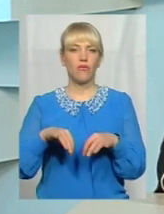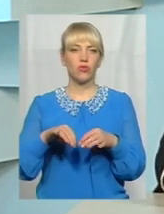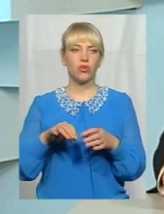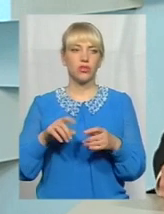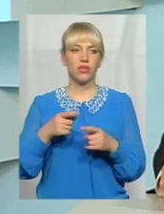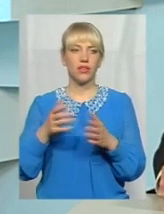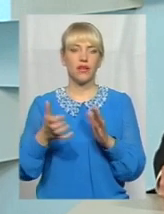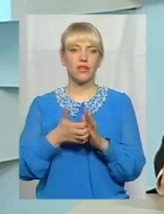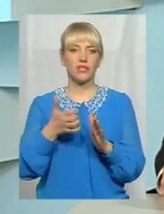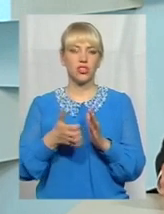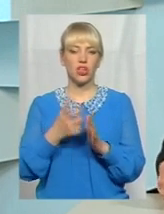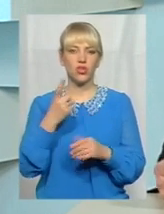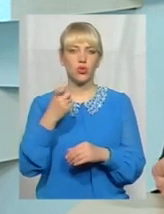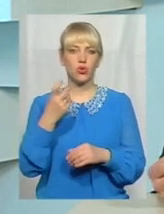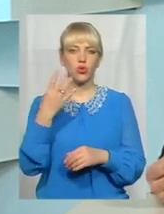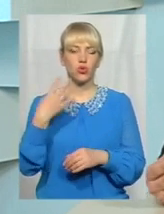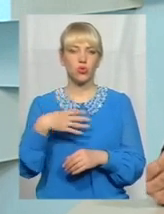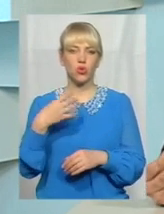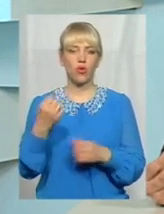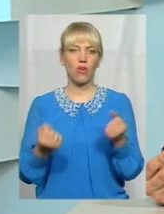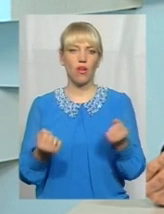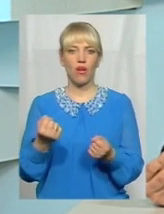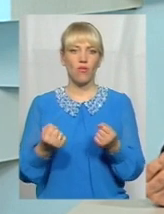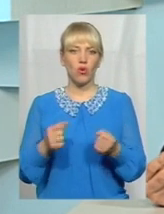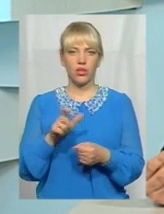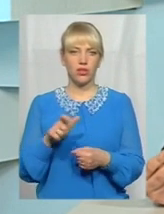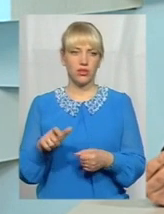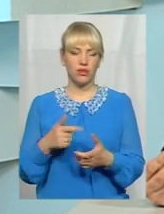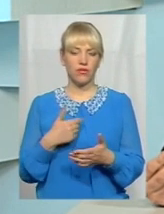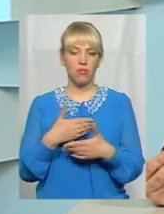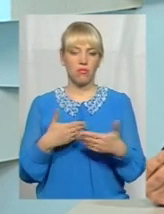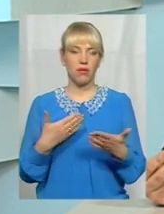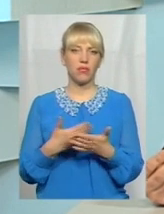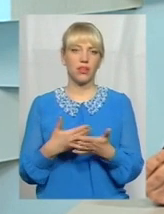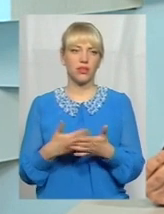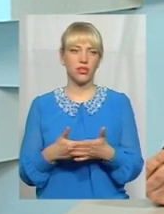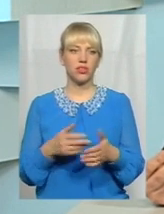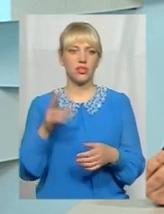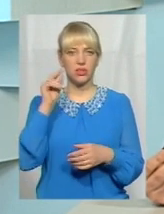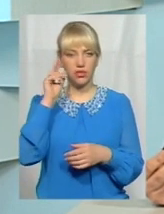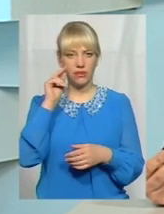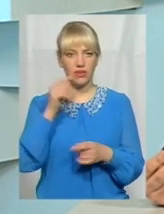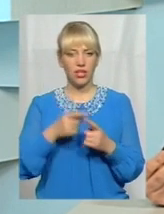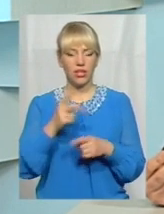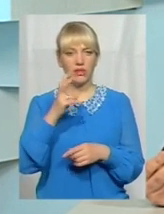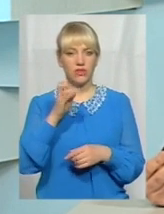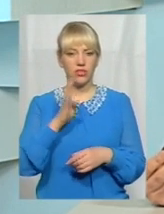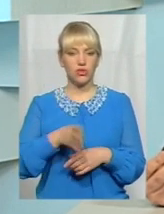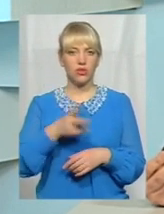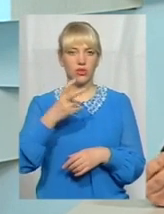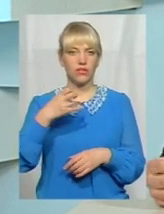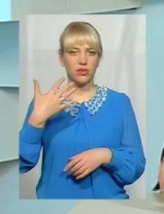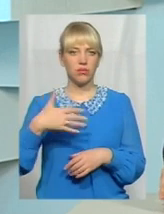140 водіїв. От ми, фактично, цифра 240-250